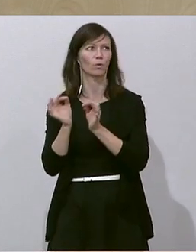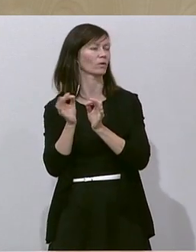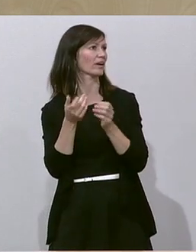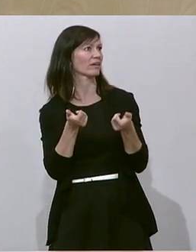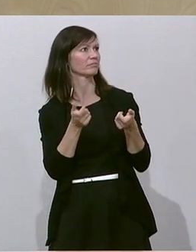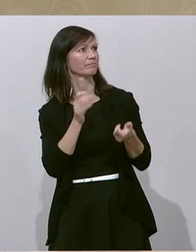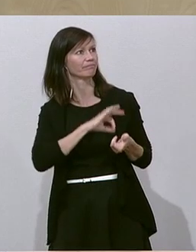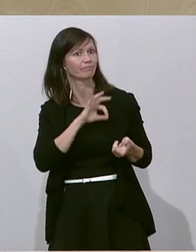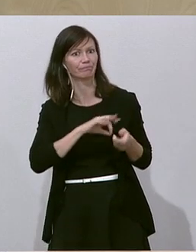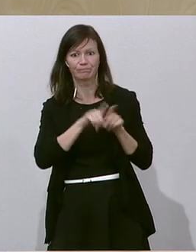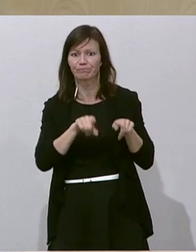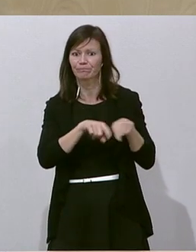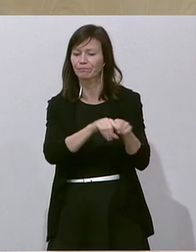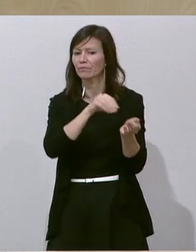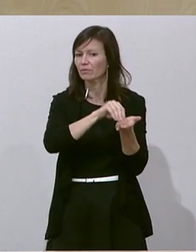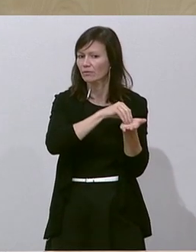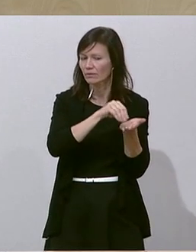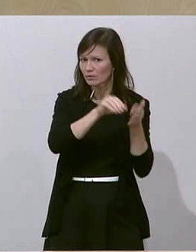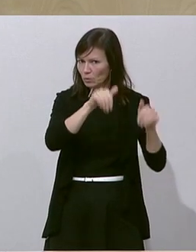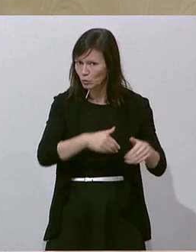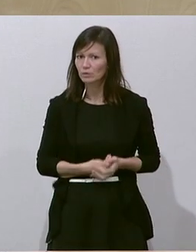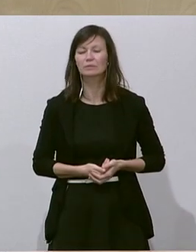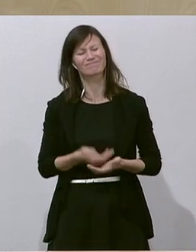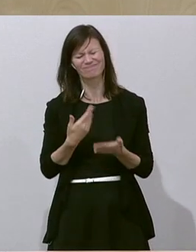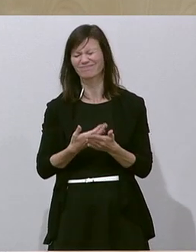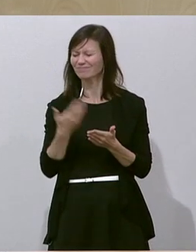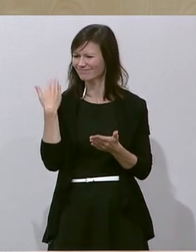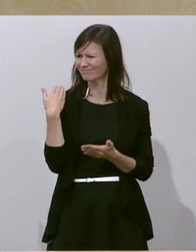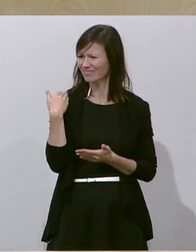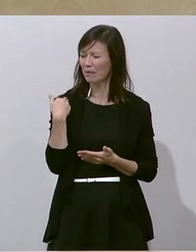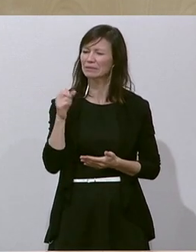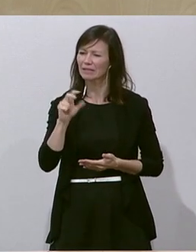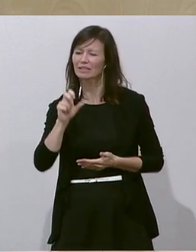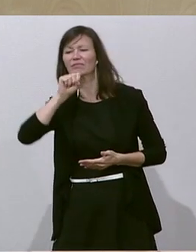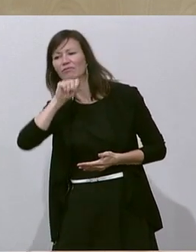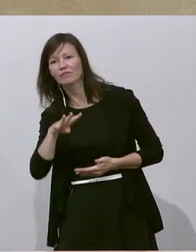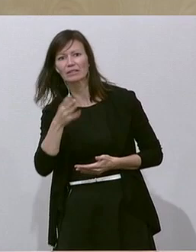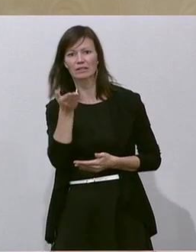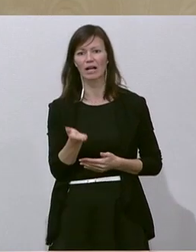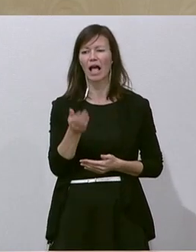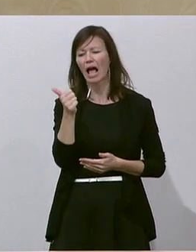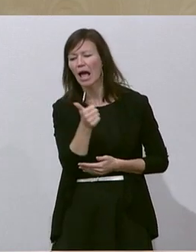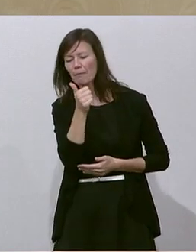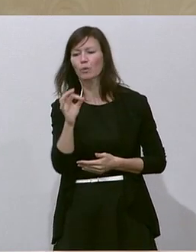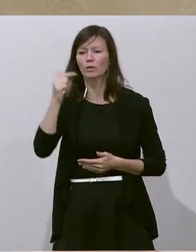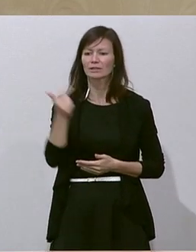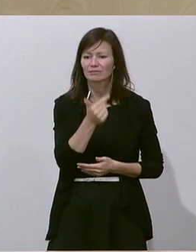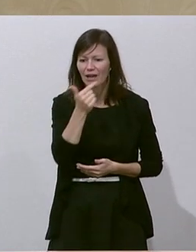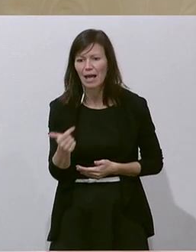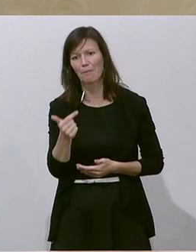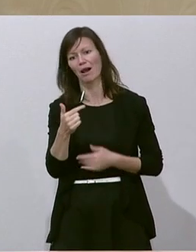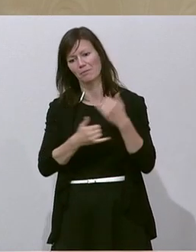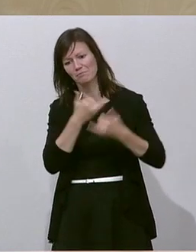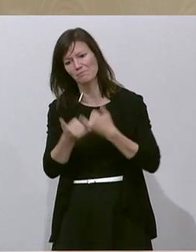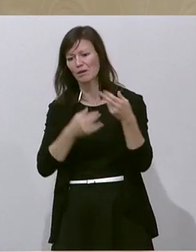brauchen es auch, und das ist ja damals auch die Idee der Erfindung gewesen, auch, um zumindest ein- oder zweimal im Jahr auch einen verdienten